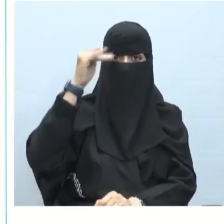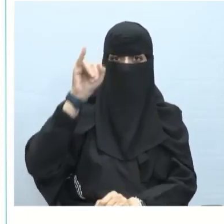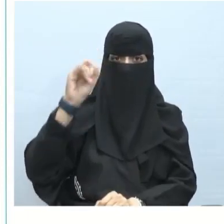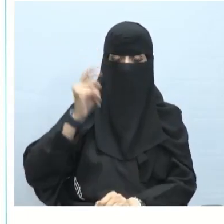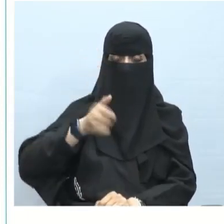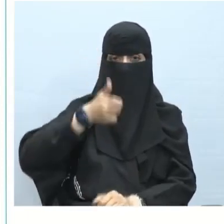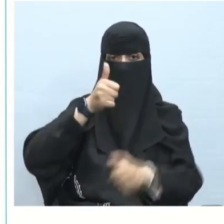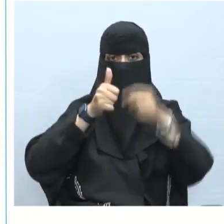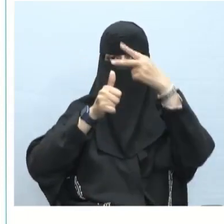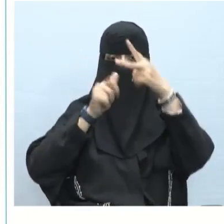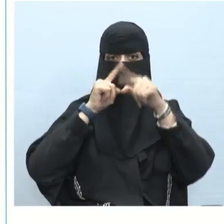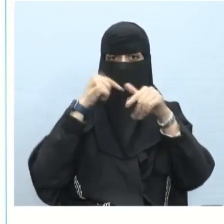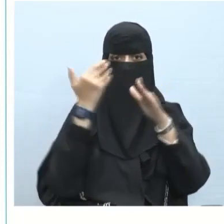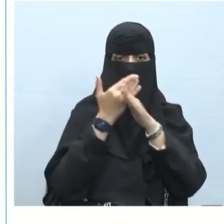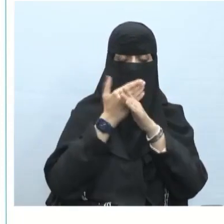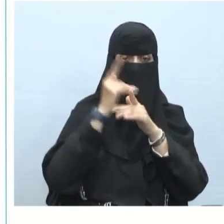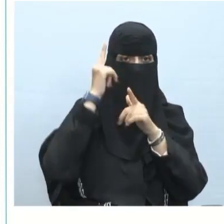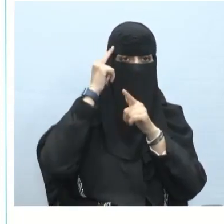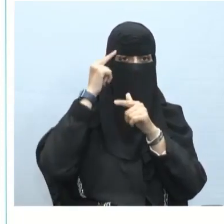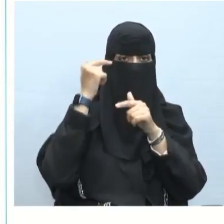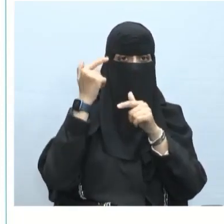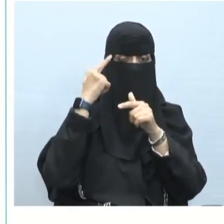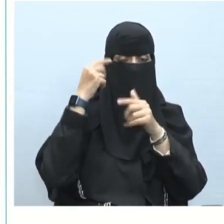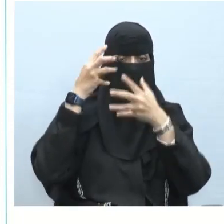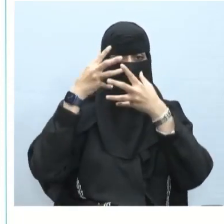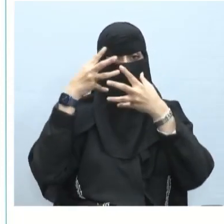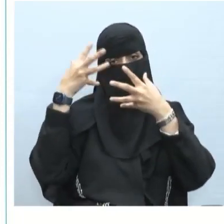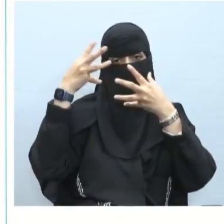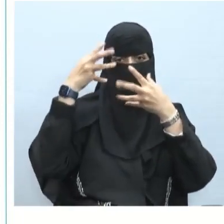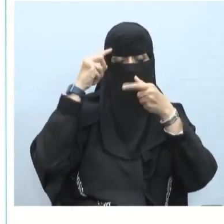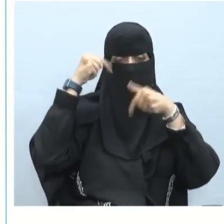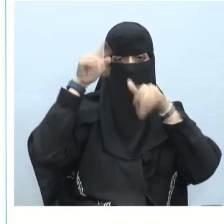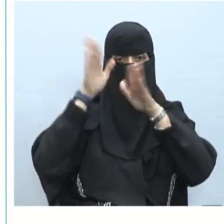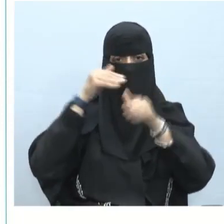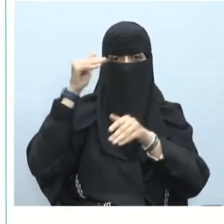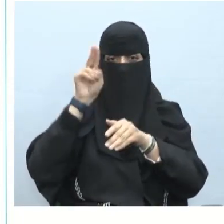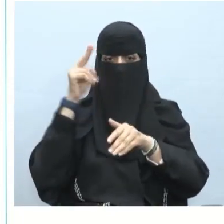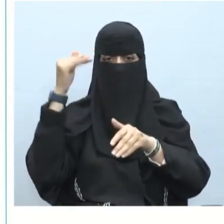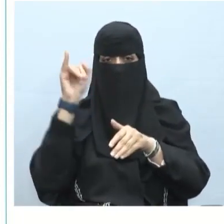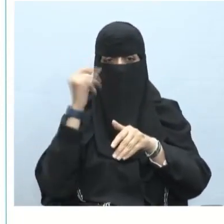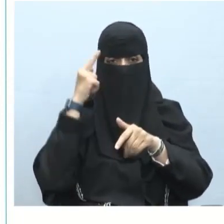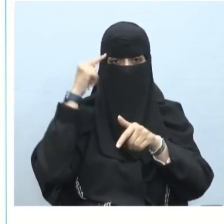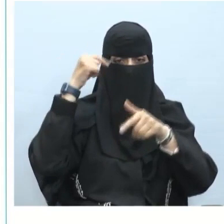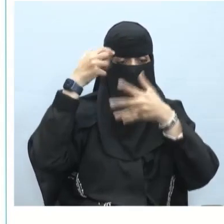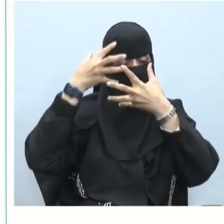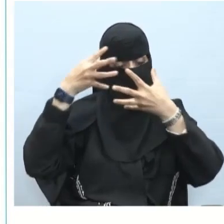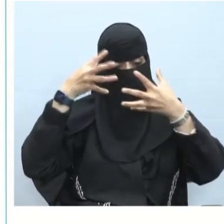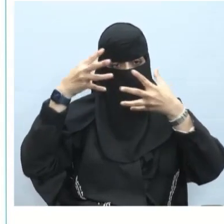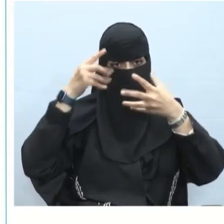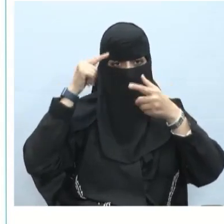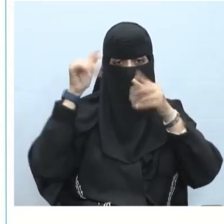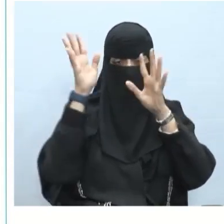تخامر العقل و إذن حرف عطف ومعطوف تخامر